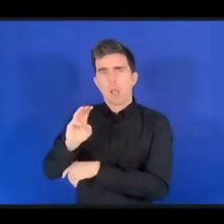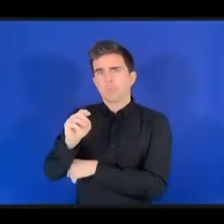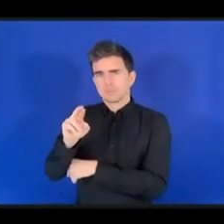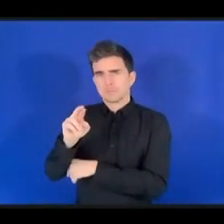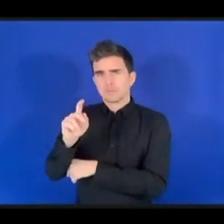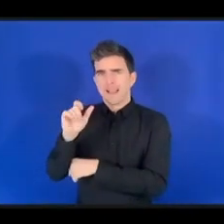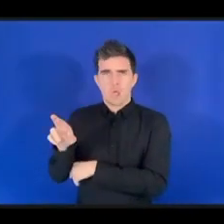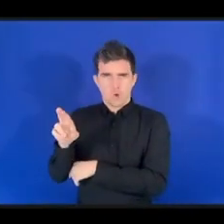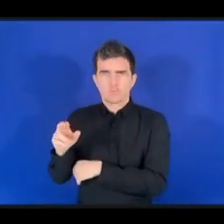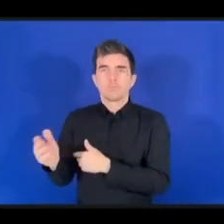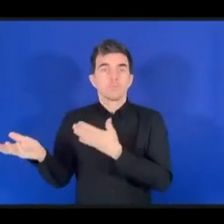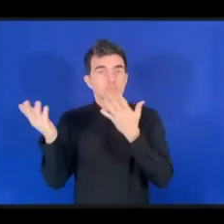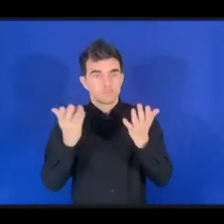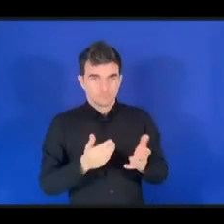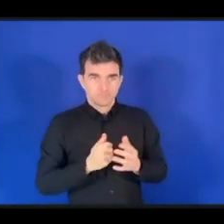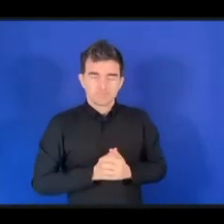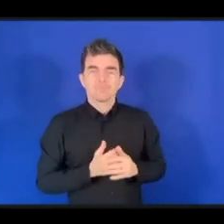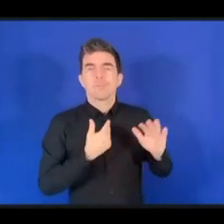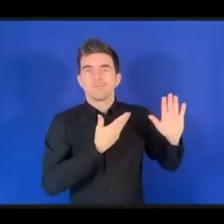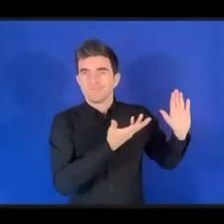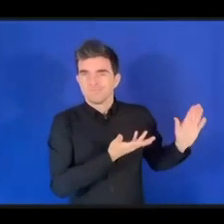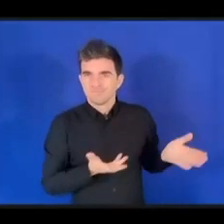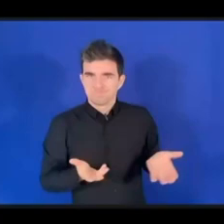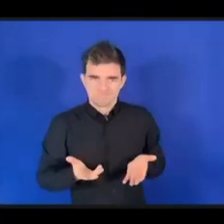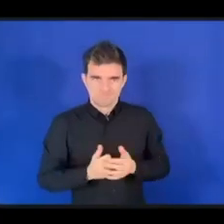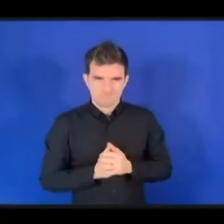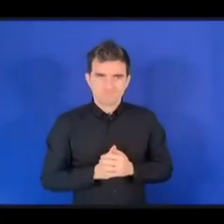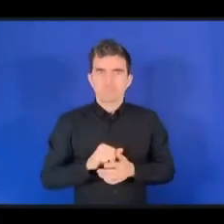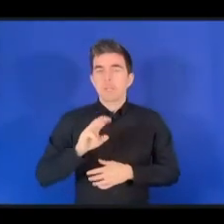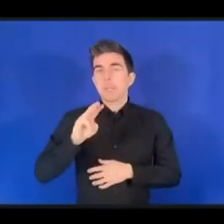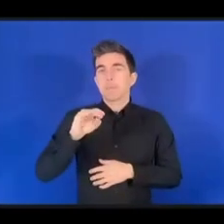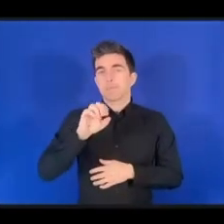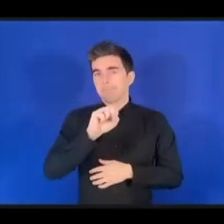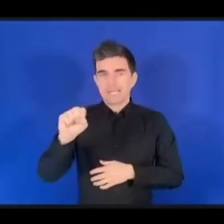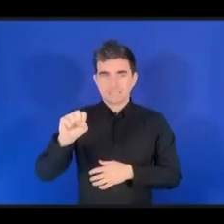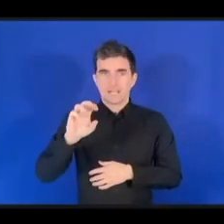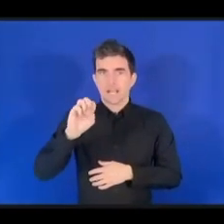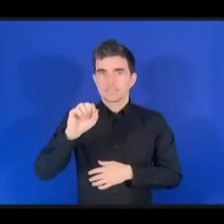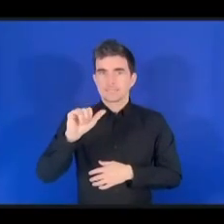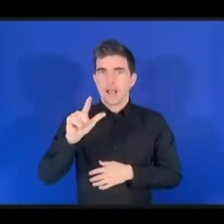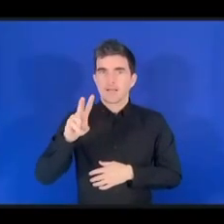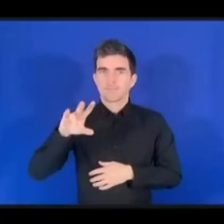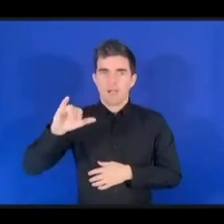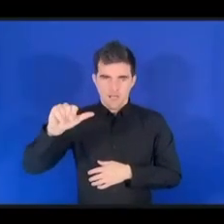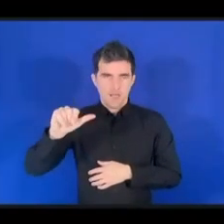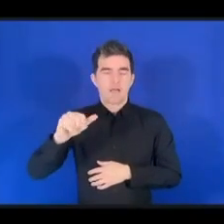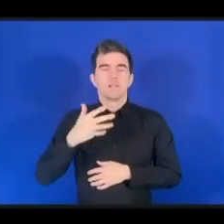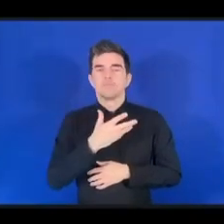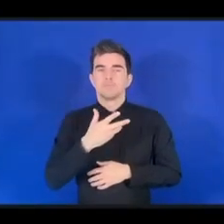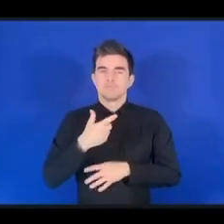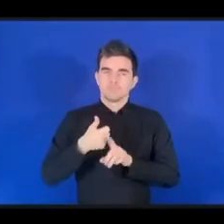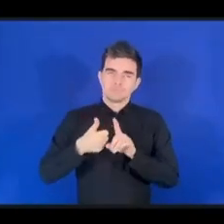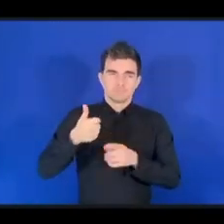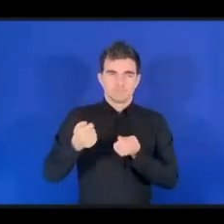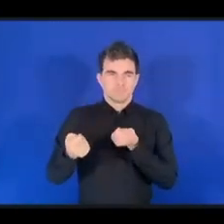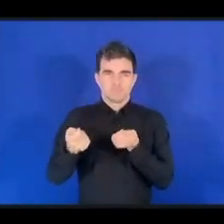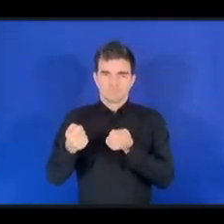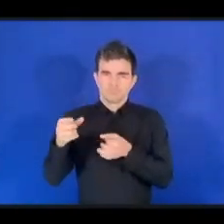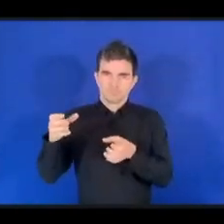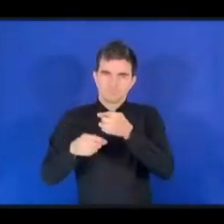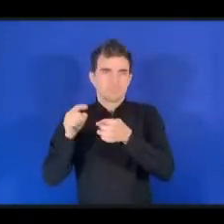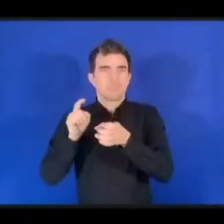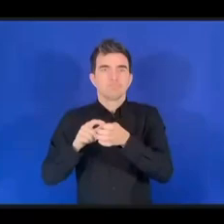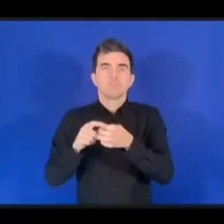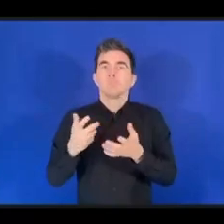А теперь я хочу попросить выступить госпожу Сильвию Каденок, которая является исполняющим обязанности